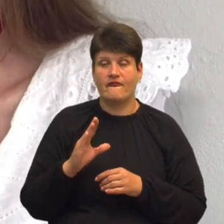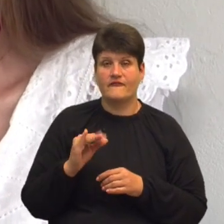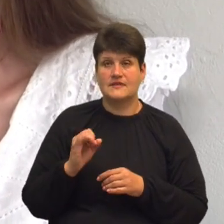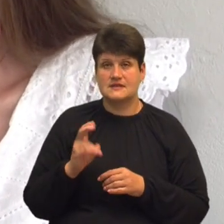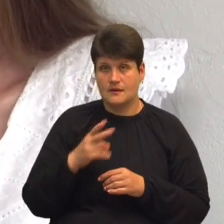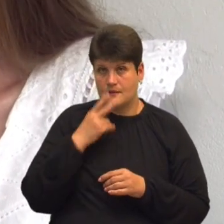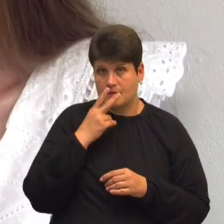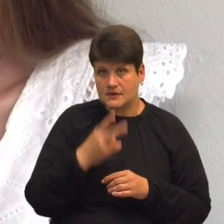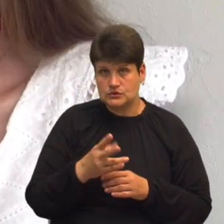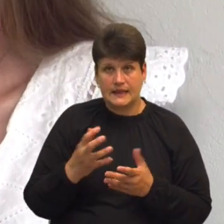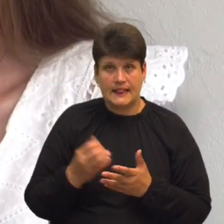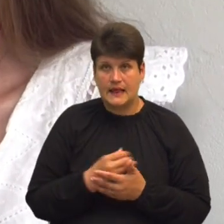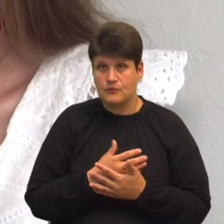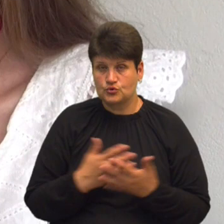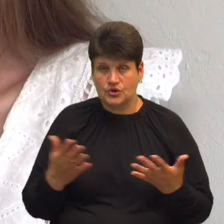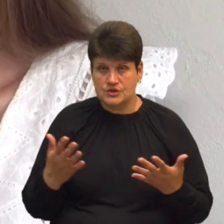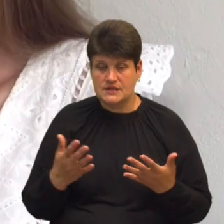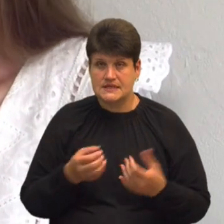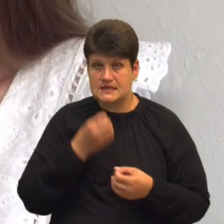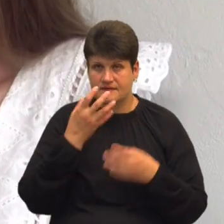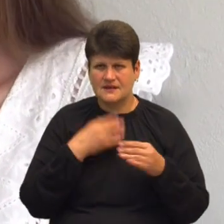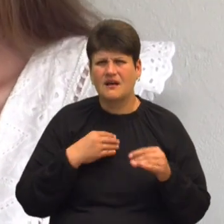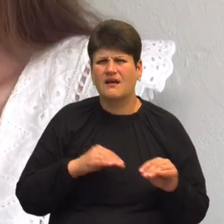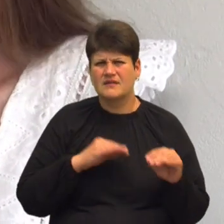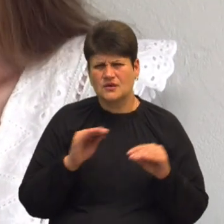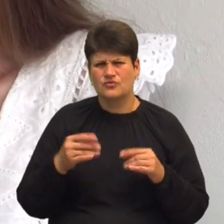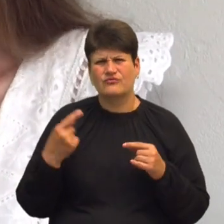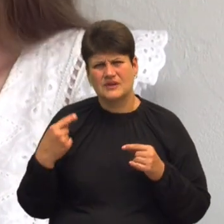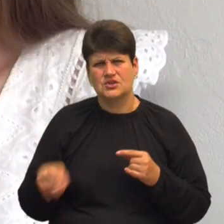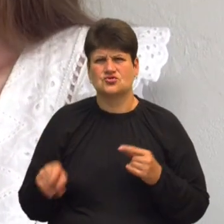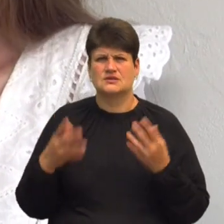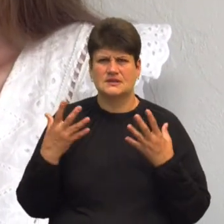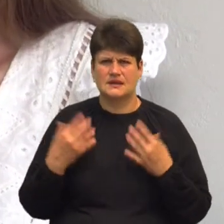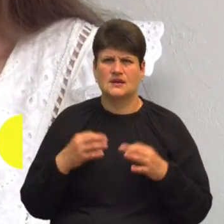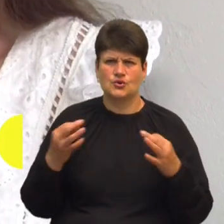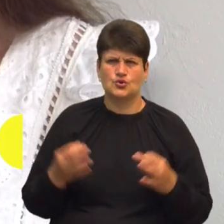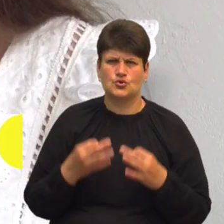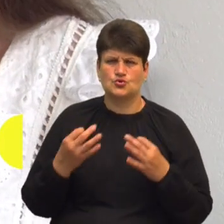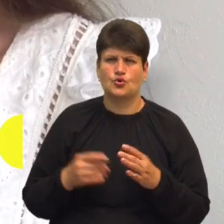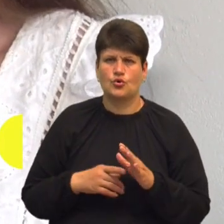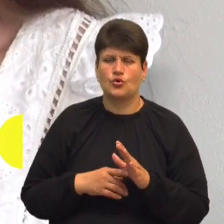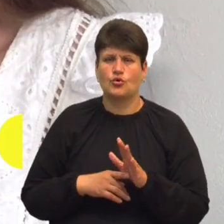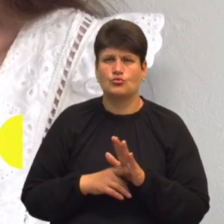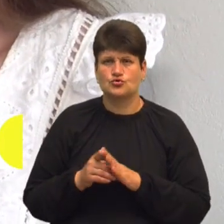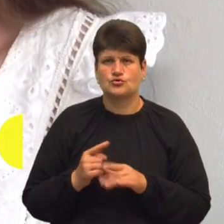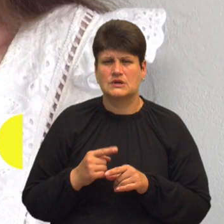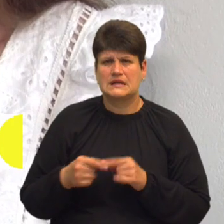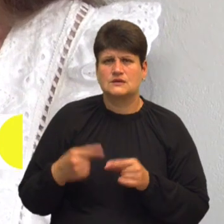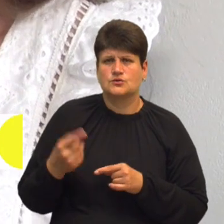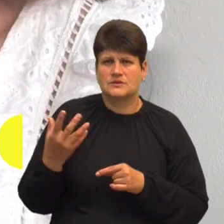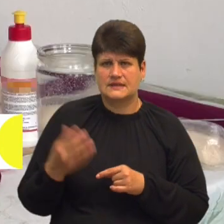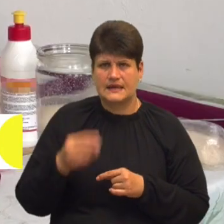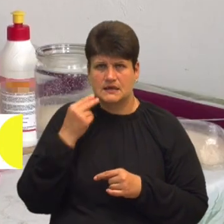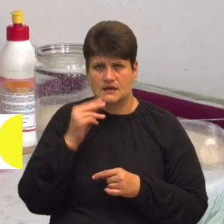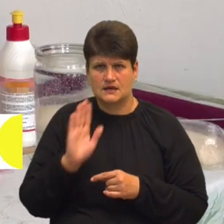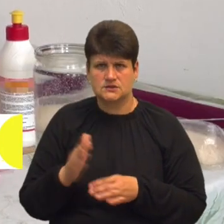бачу, не виходить якась квітка, то я краще відкладу на другий день. Нічого, почну з недоступного дня, тоді швидше зроблю і краще піде